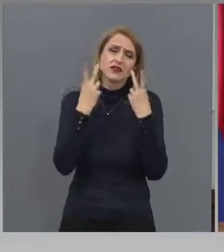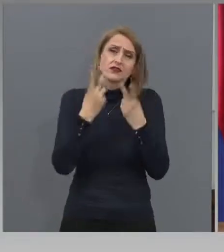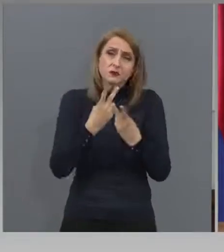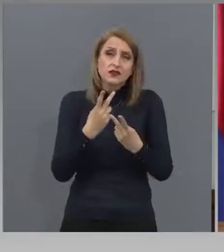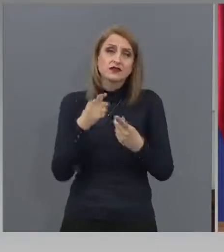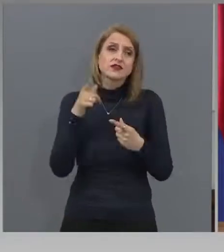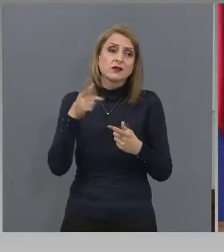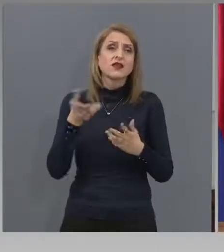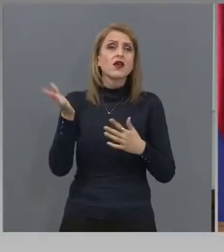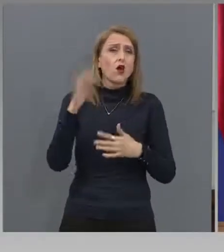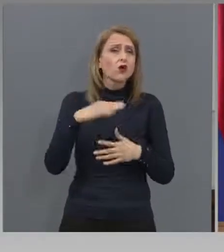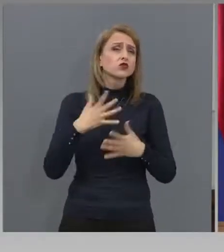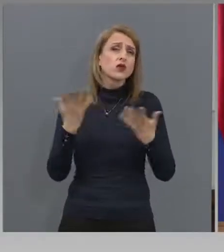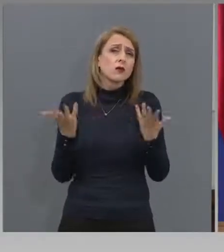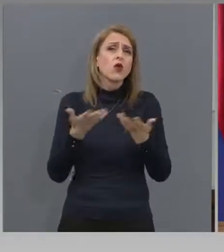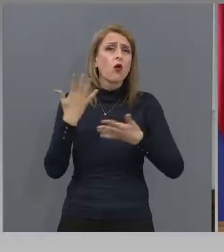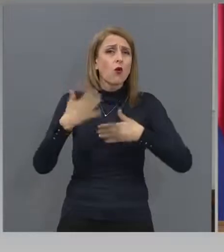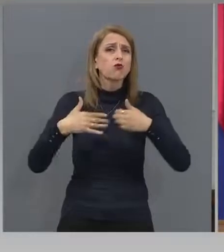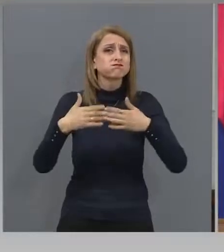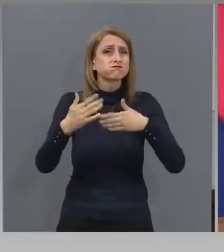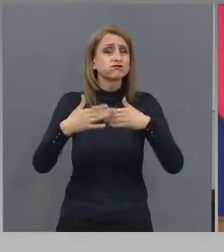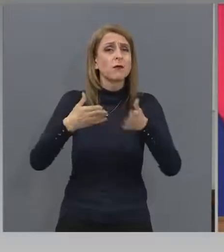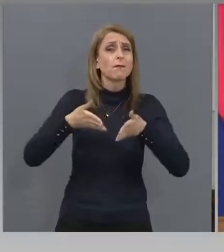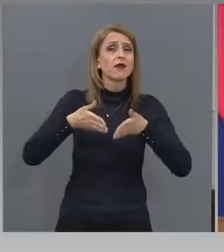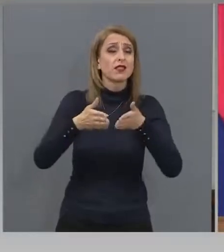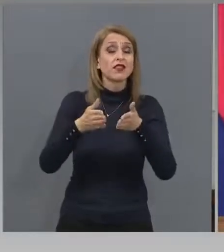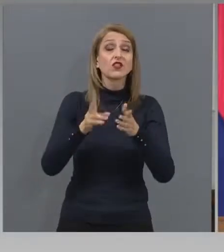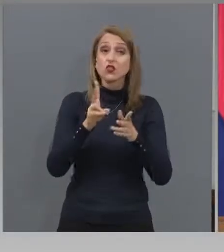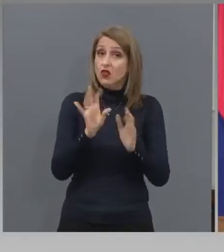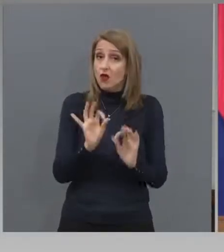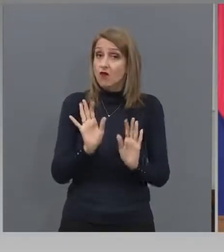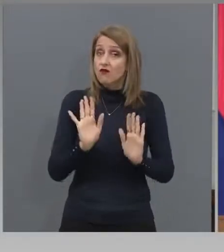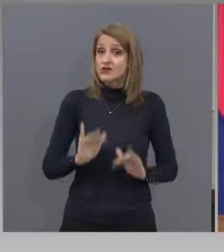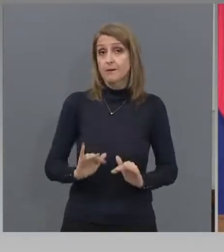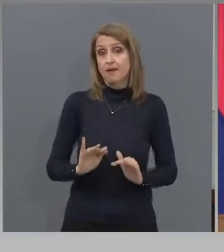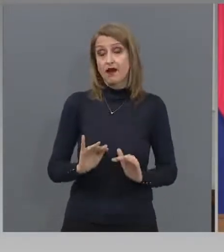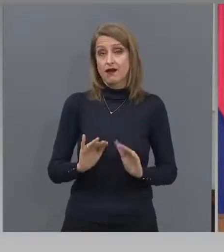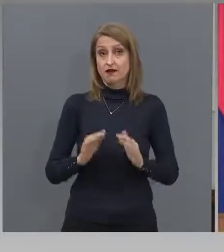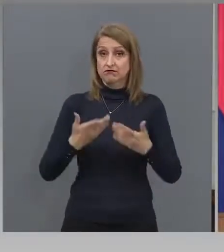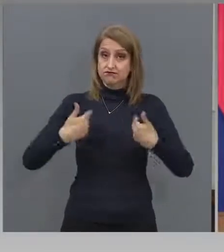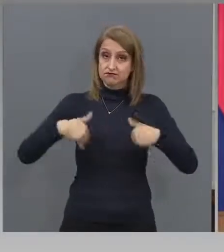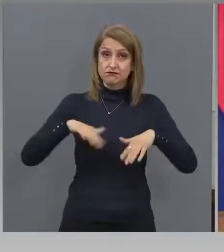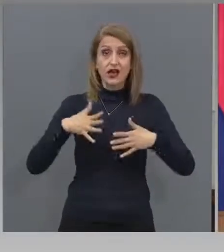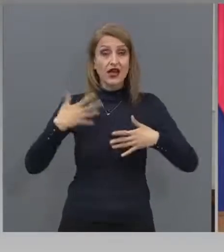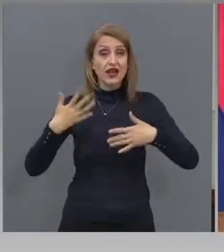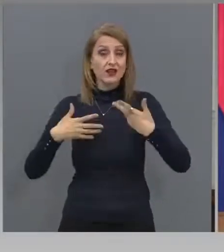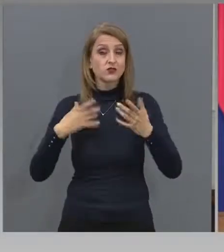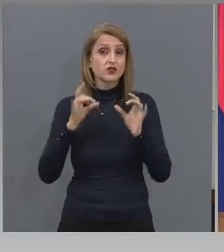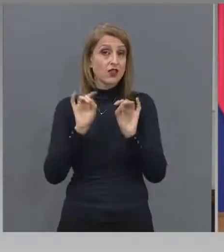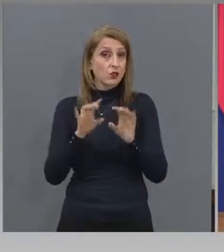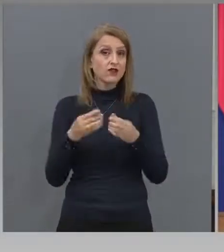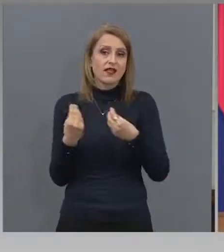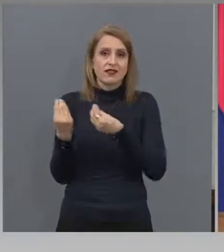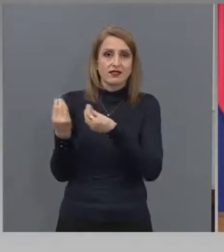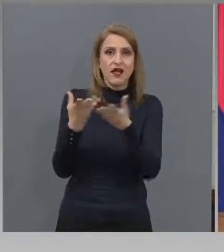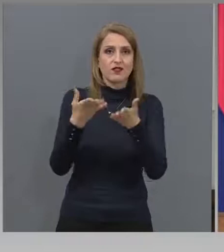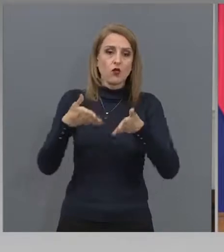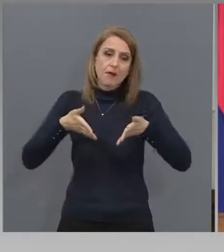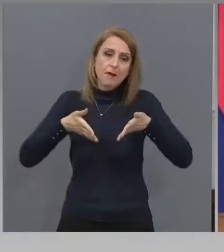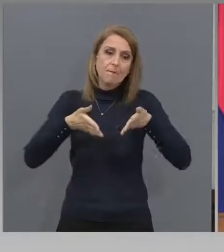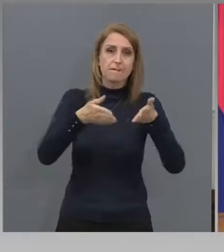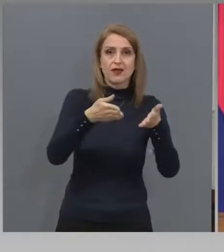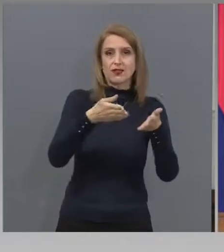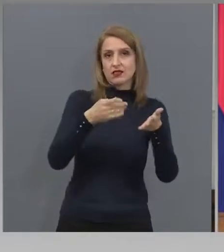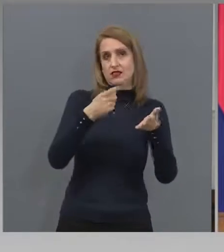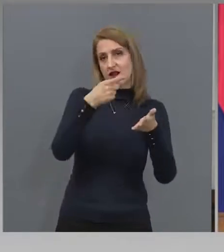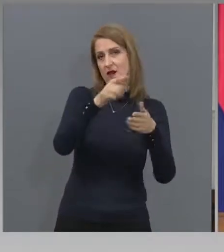радостната новина, че с колегите се съгласихме и им далохме път, е